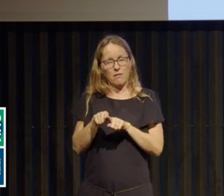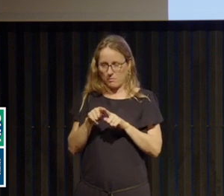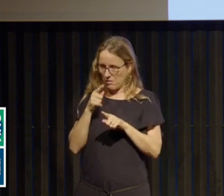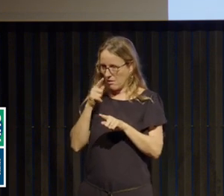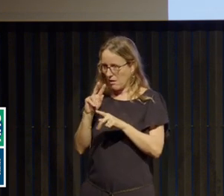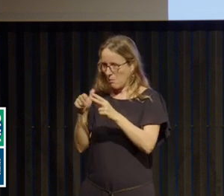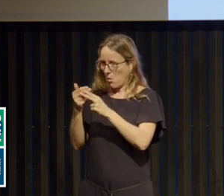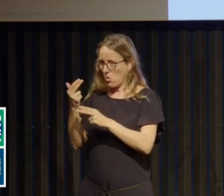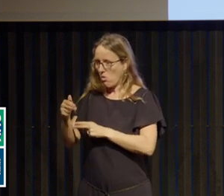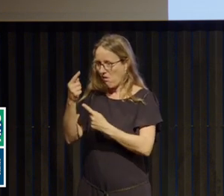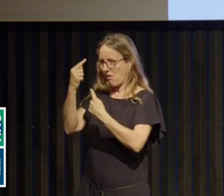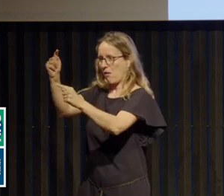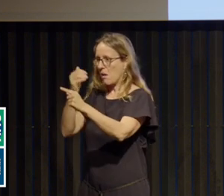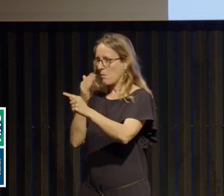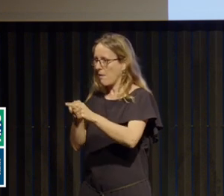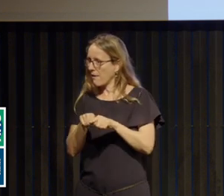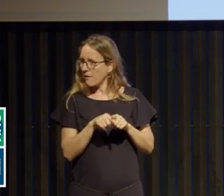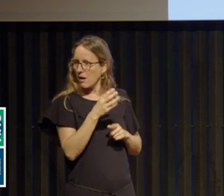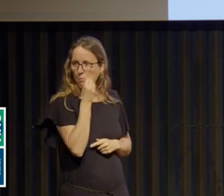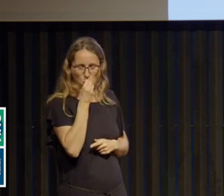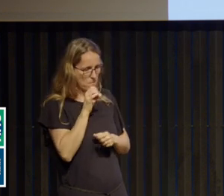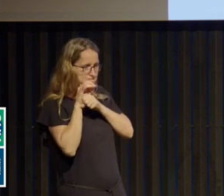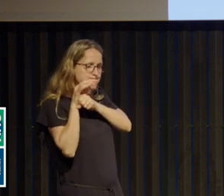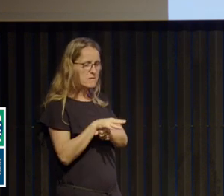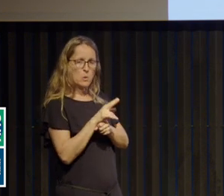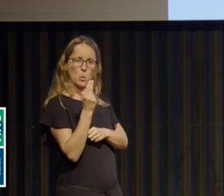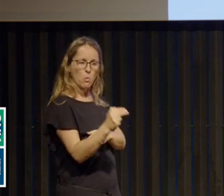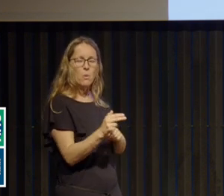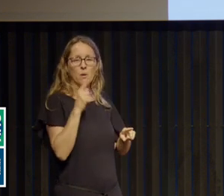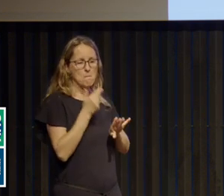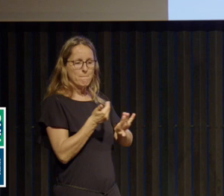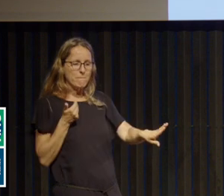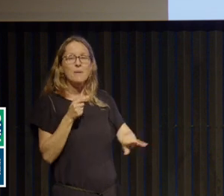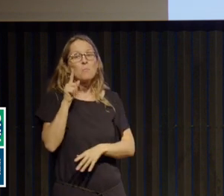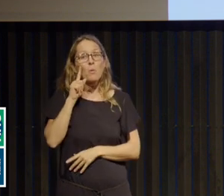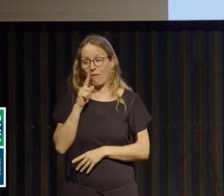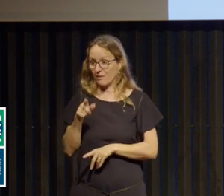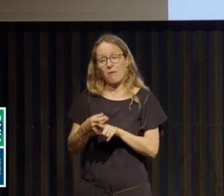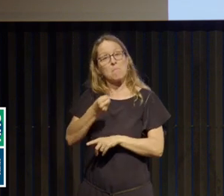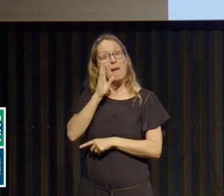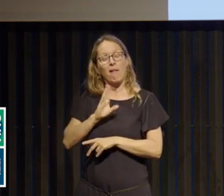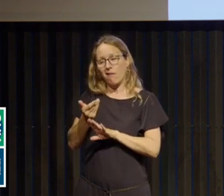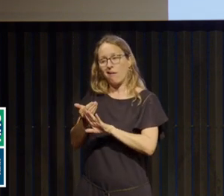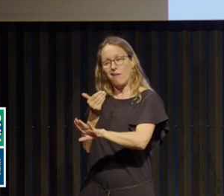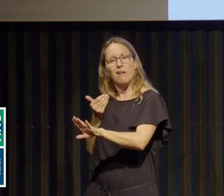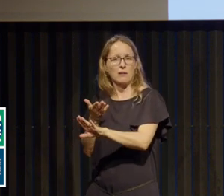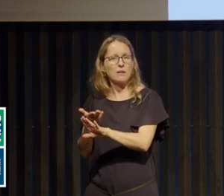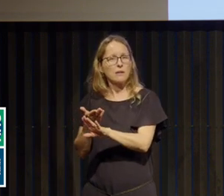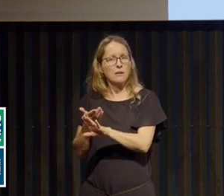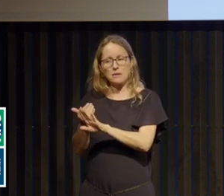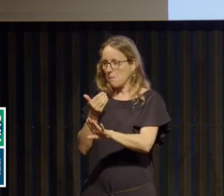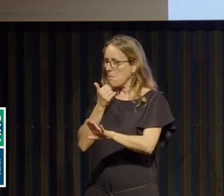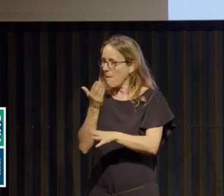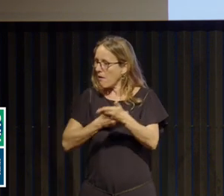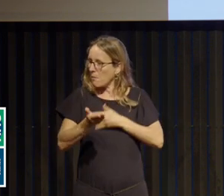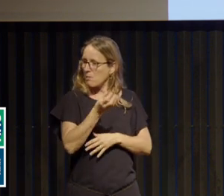nourriture peut devenir la seule issue. qu'à la fois, il va mettre à distance les parents, mais en même temps, les parents vont tellement s'inquiéter que c'est sûr que